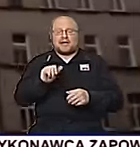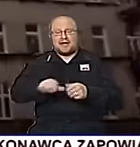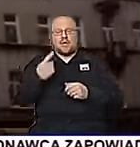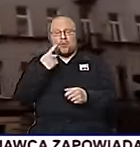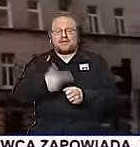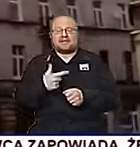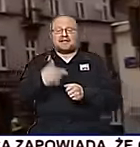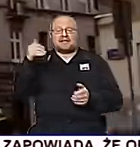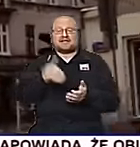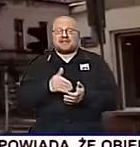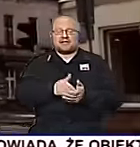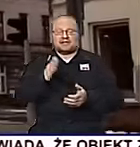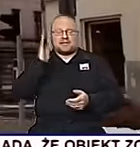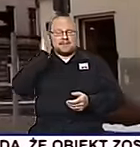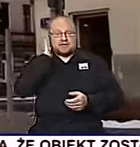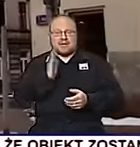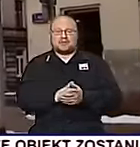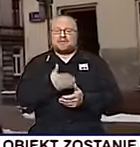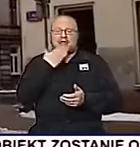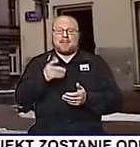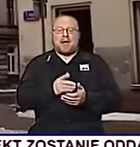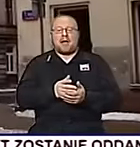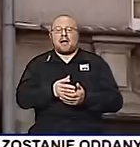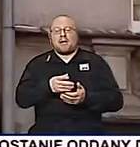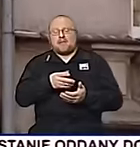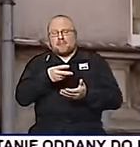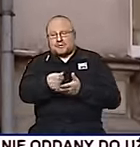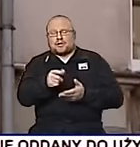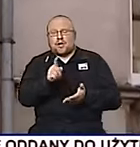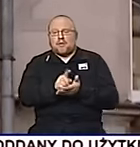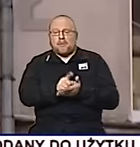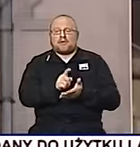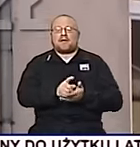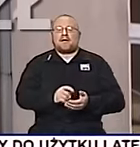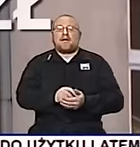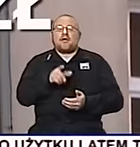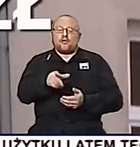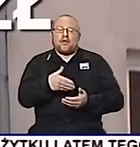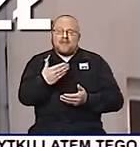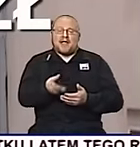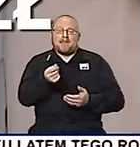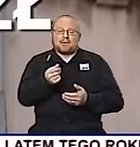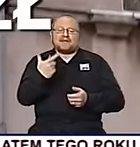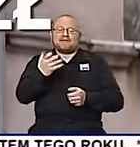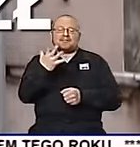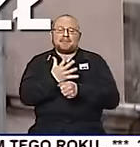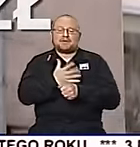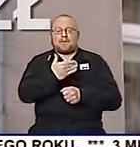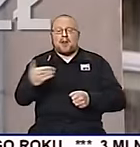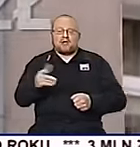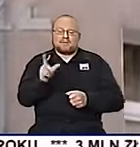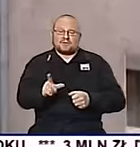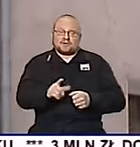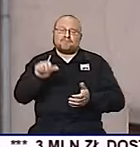20 tysięcy najemców nie ma uregulowanych płatności za czynsz. To daje kwotę sięgającą ćwierć miliarda złotych. W samym